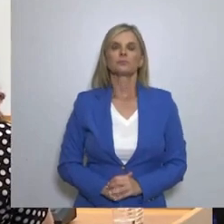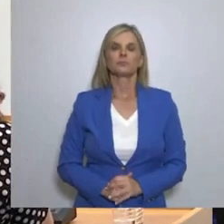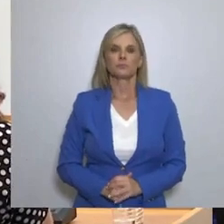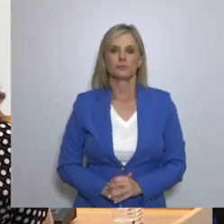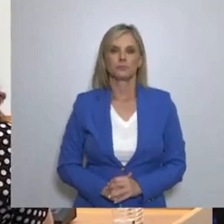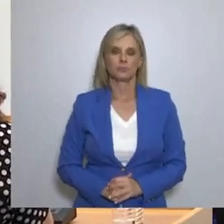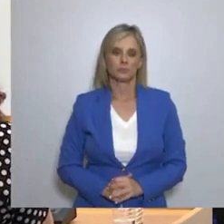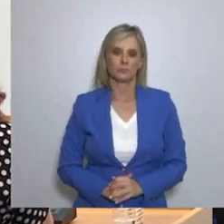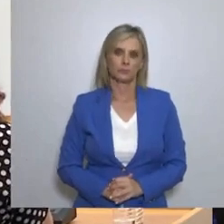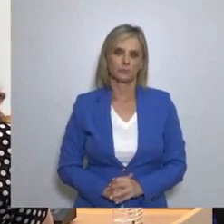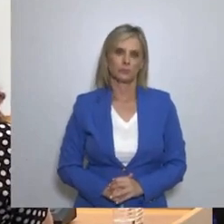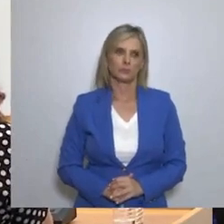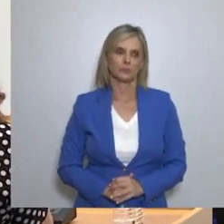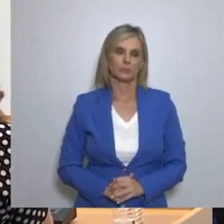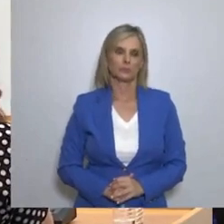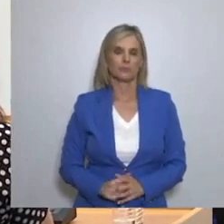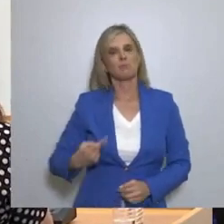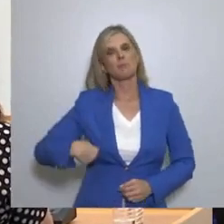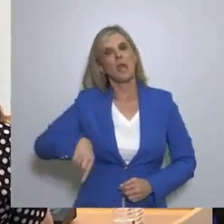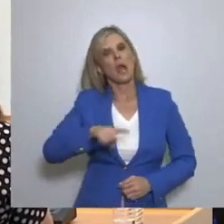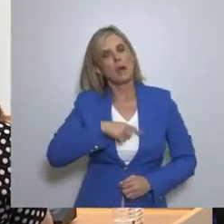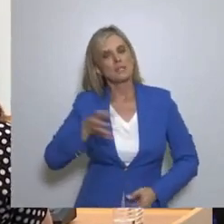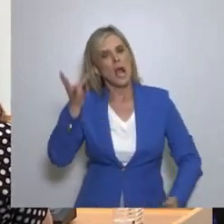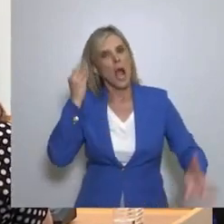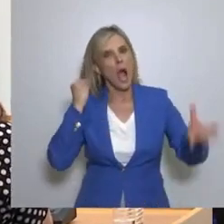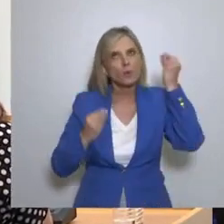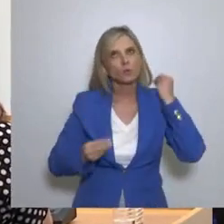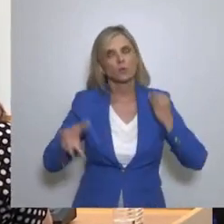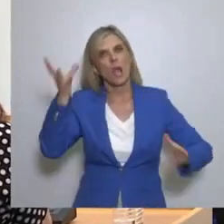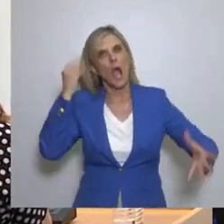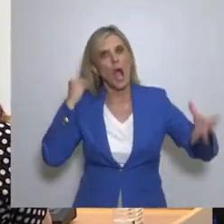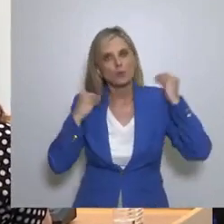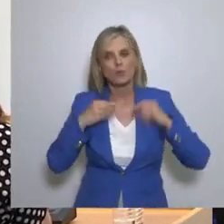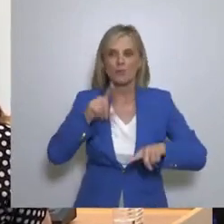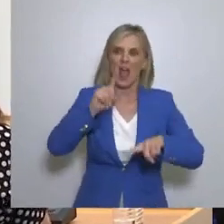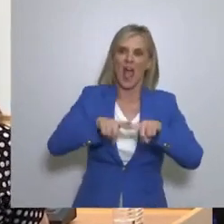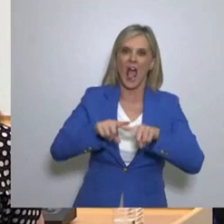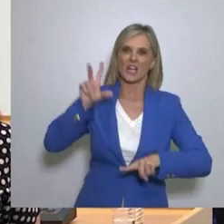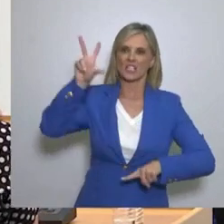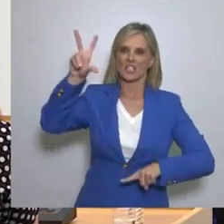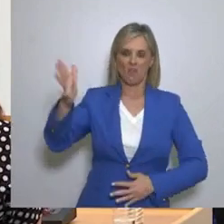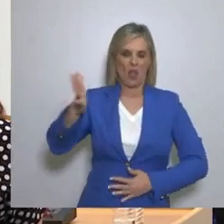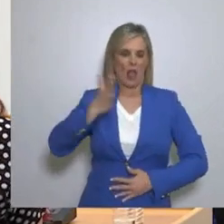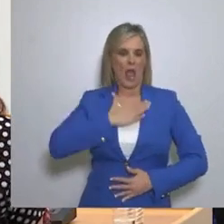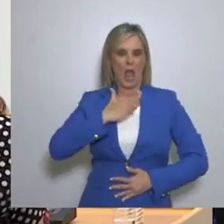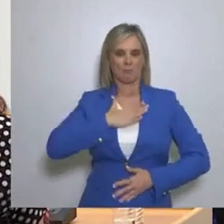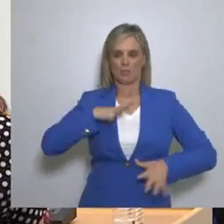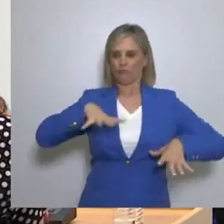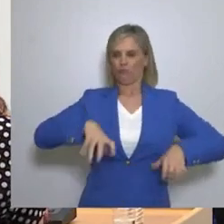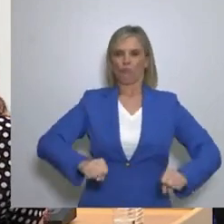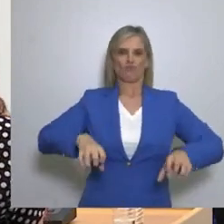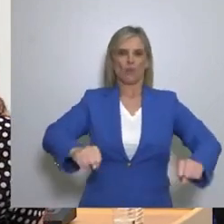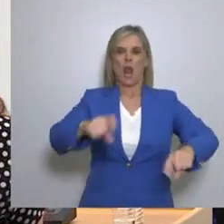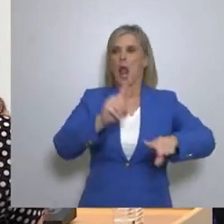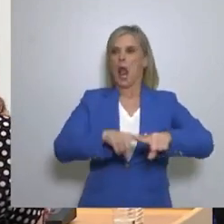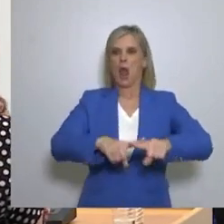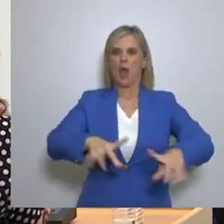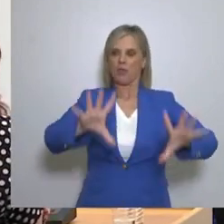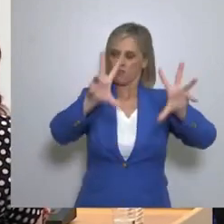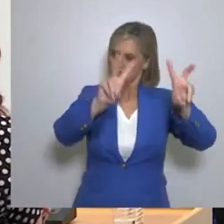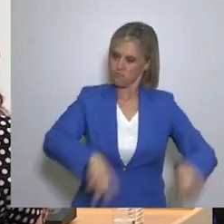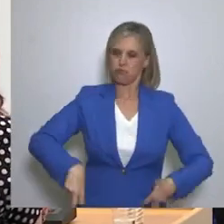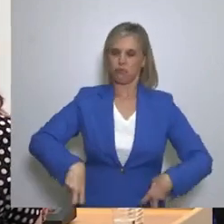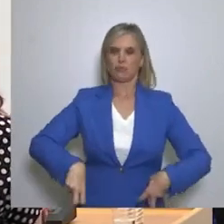Ακούμε συνεχώς την Ελλήνων Συνέλευσης Να μιλάει για ανάκτηση εθνικής κυριαρχίας Πώς μπορεί να επιτευχθεί κάτι